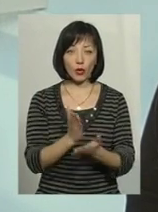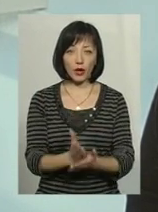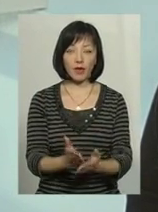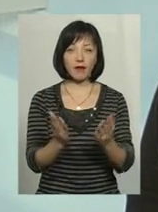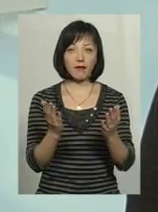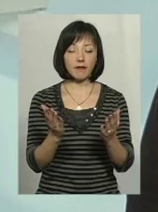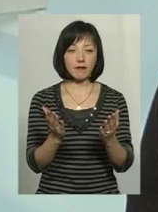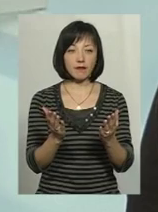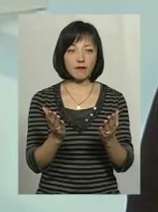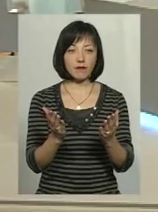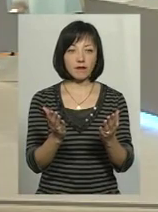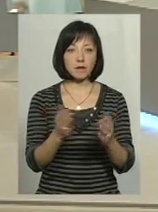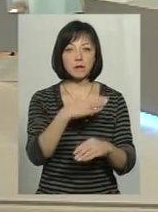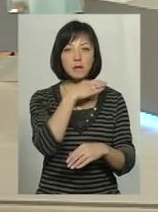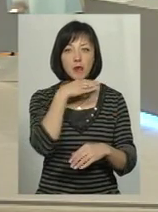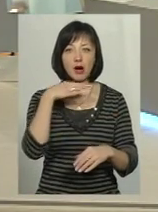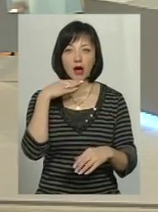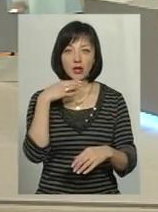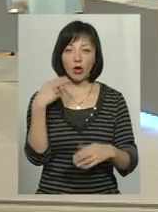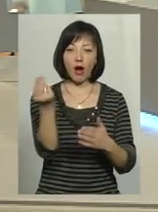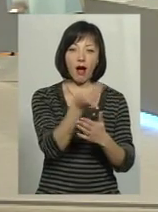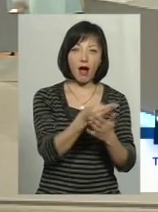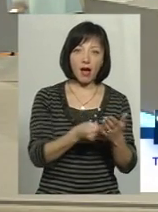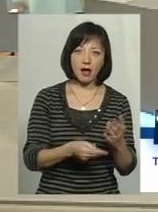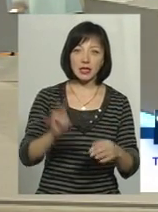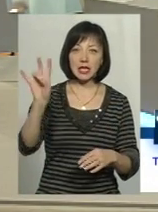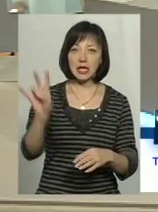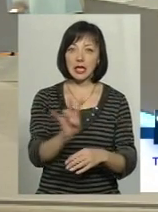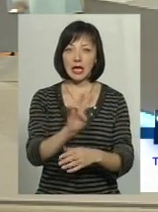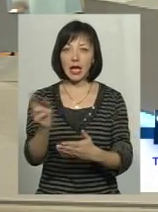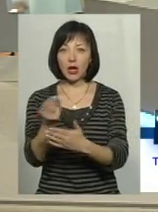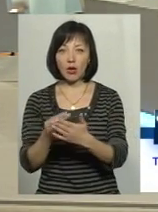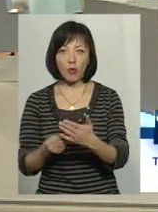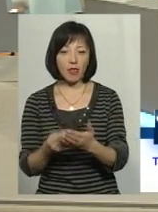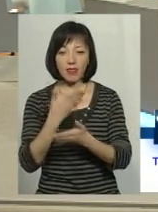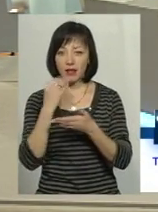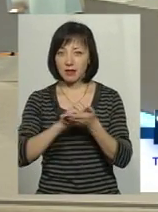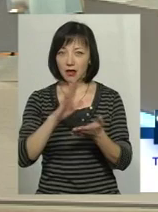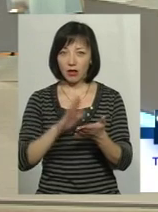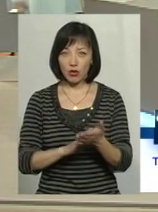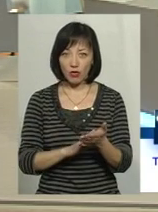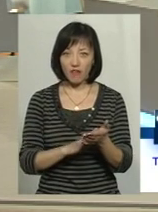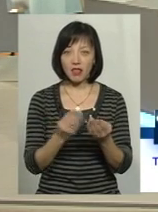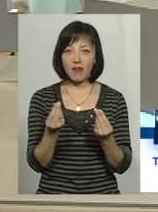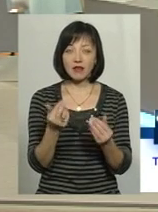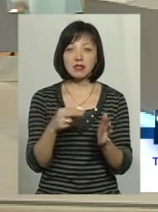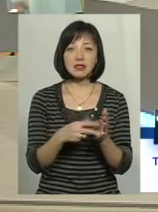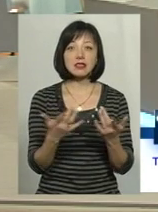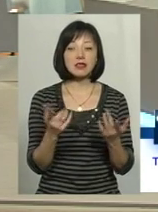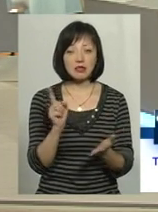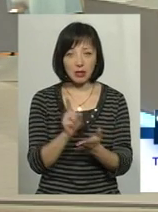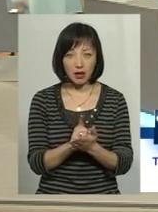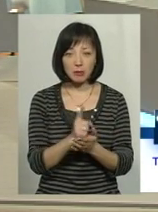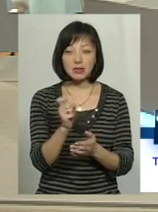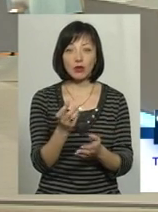велика кількість картин, ікон, які також не задекларована вартість. А це також витрати, і також потрібно було за